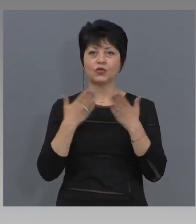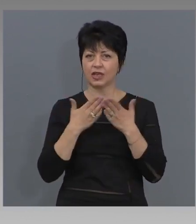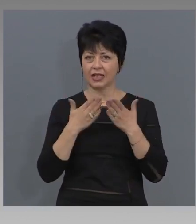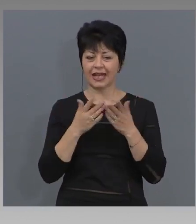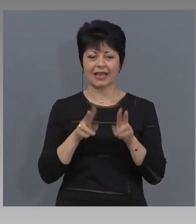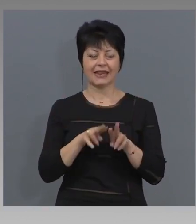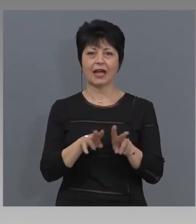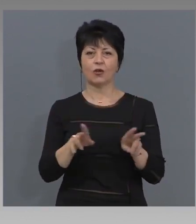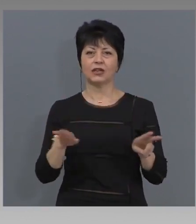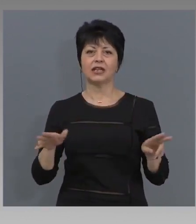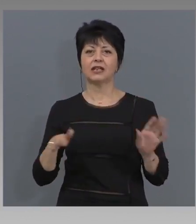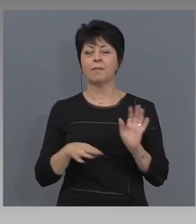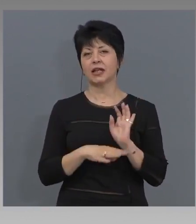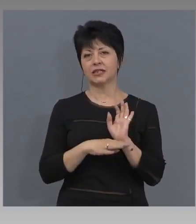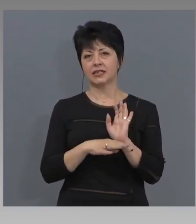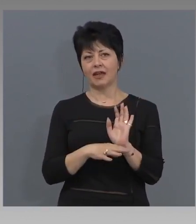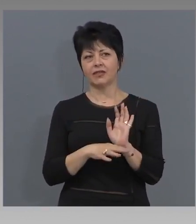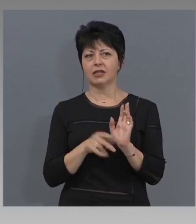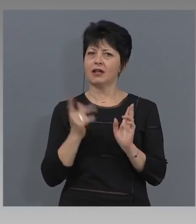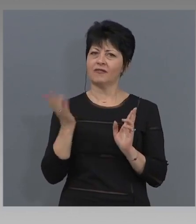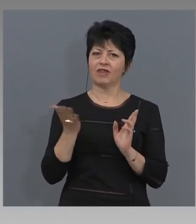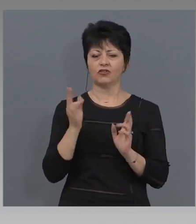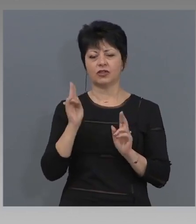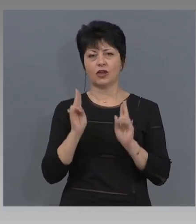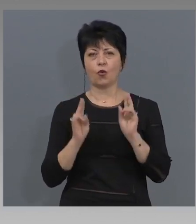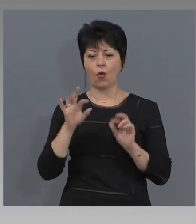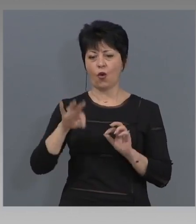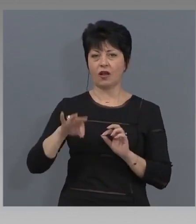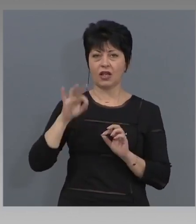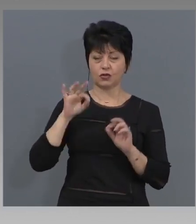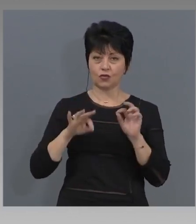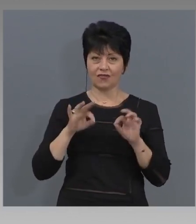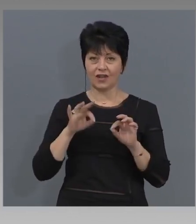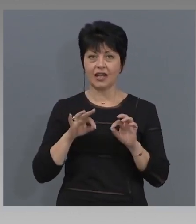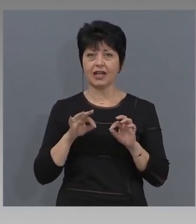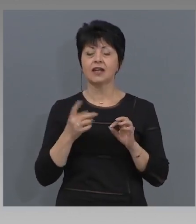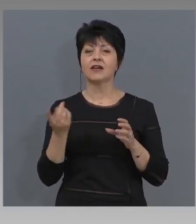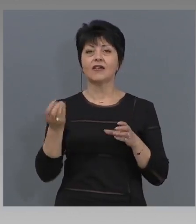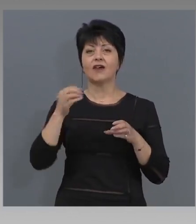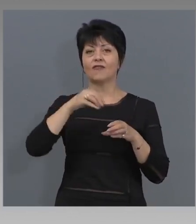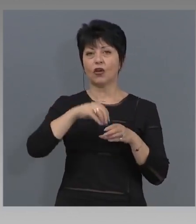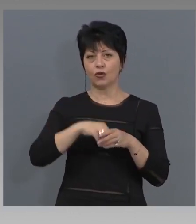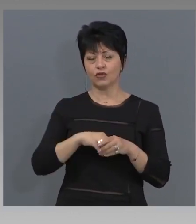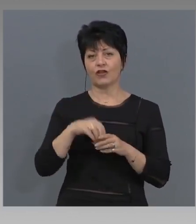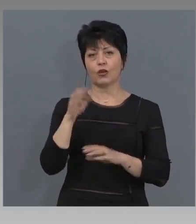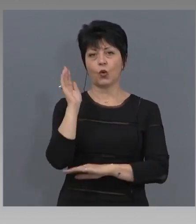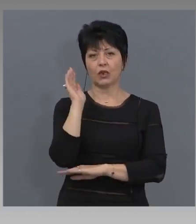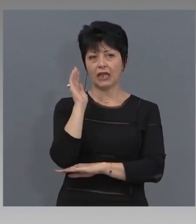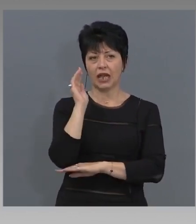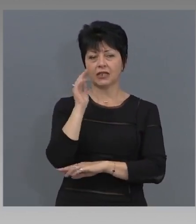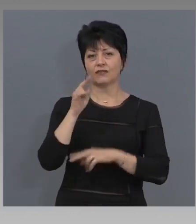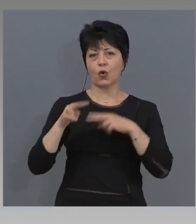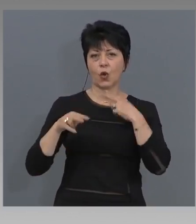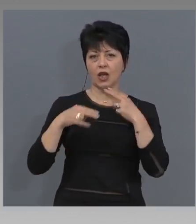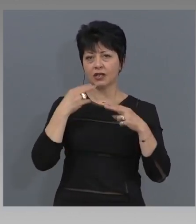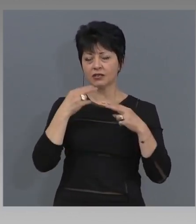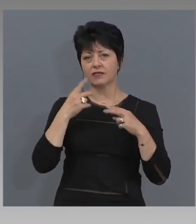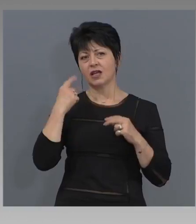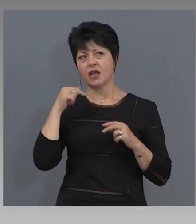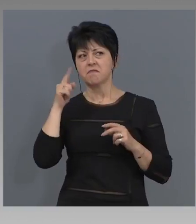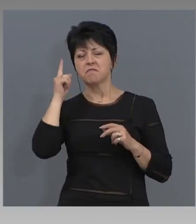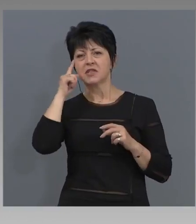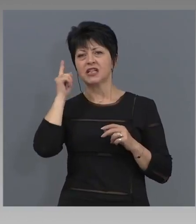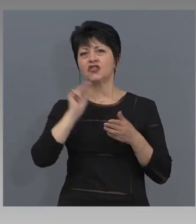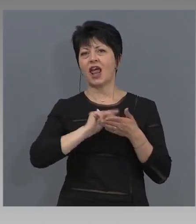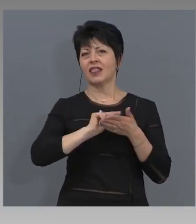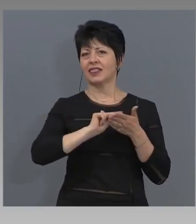Народните представители са го гласували, така както предложенията, които са направени, включват хотелиерство и ресторантьорство. Мисля, че текстовете са ясни в